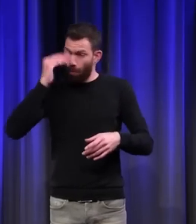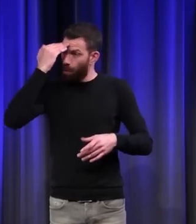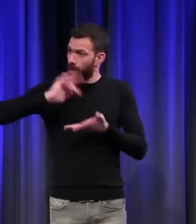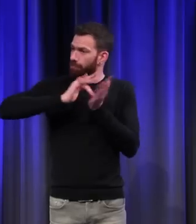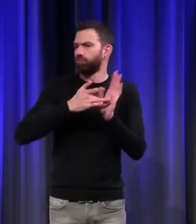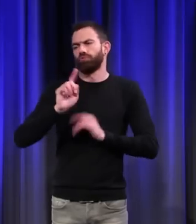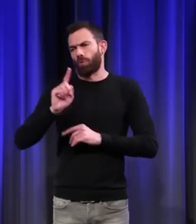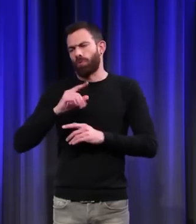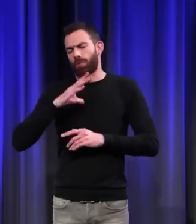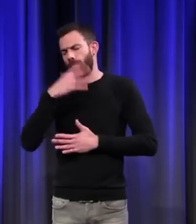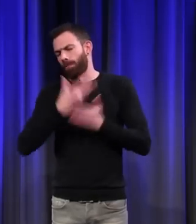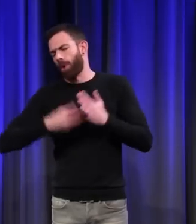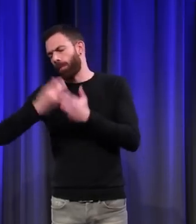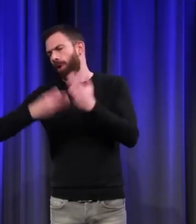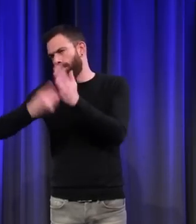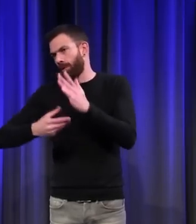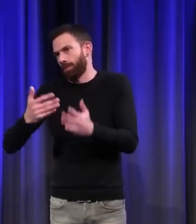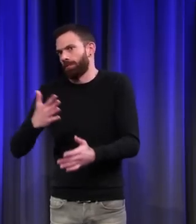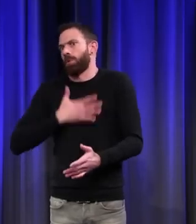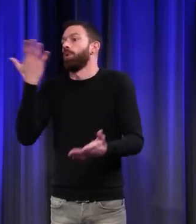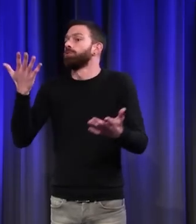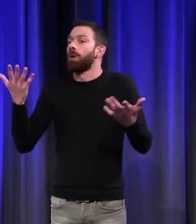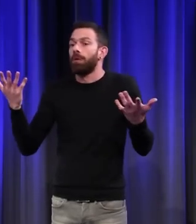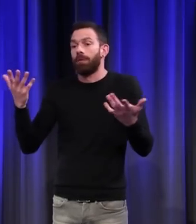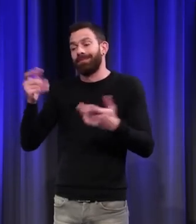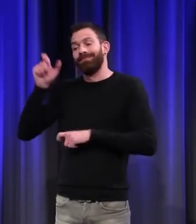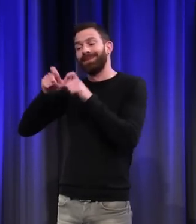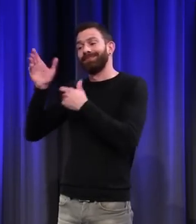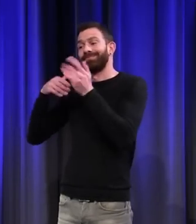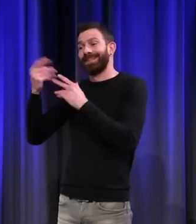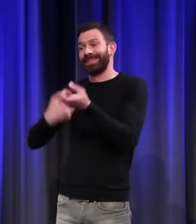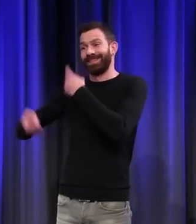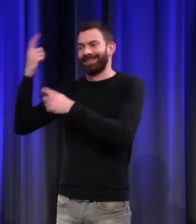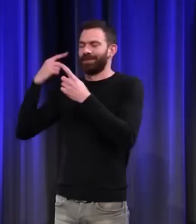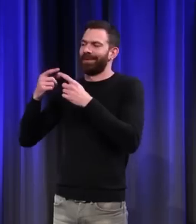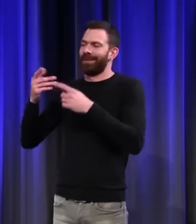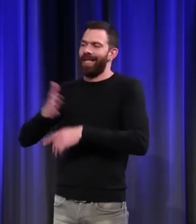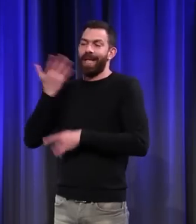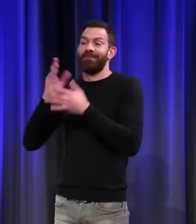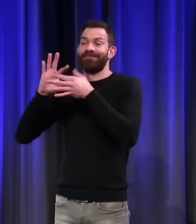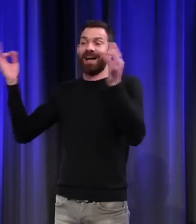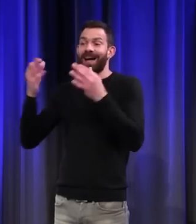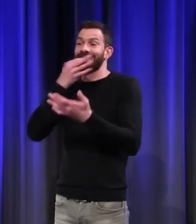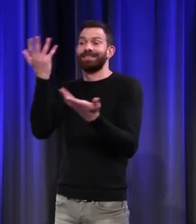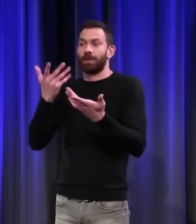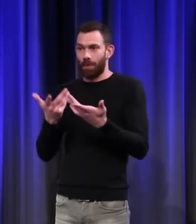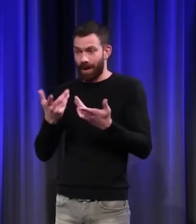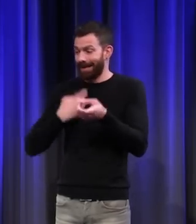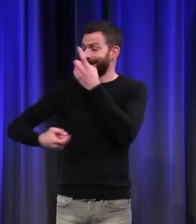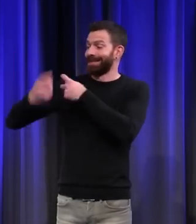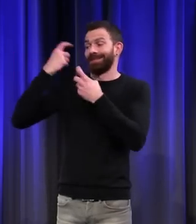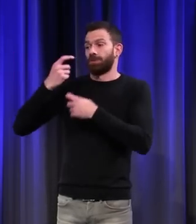Heureusement, les historiens ont pour devise cette jolie formule l'histoire change tous les jours.